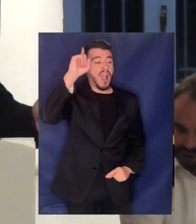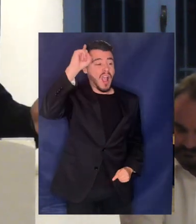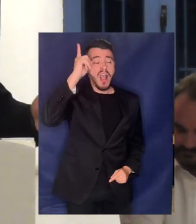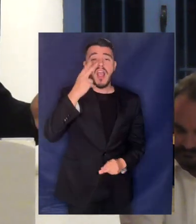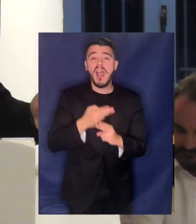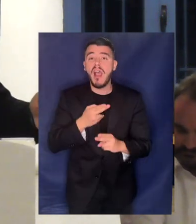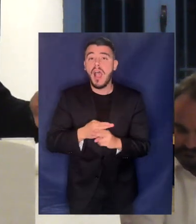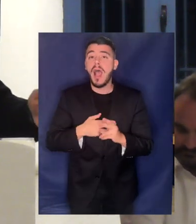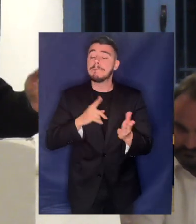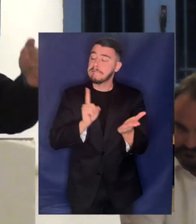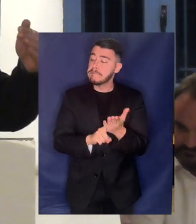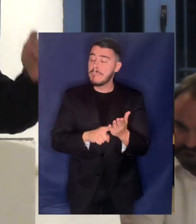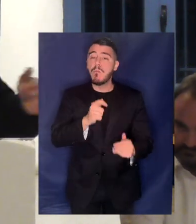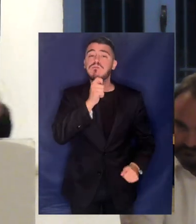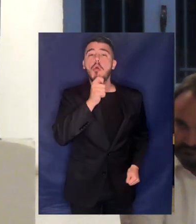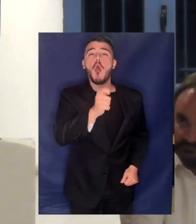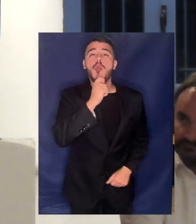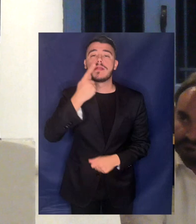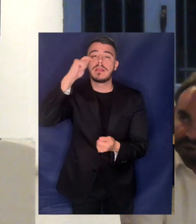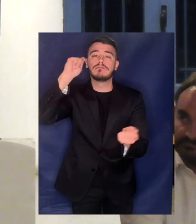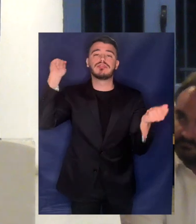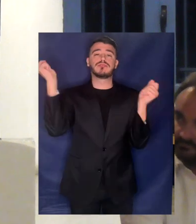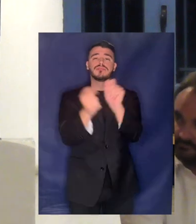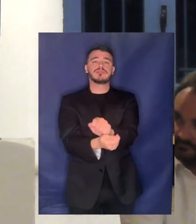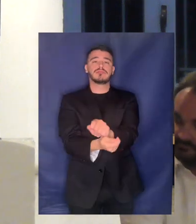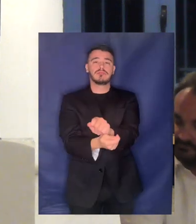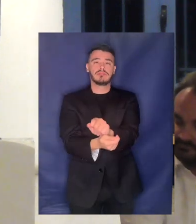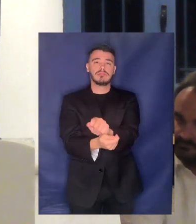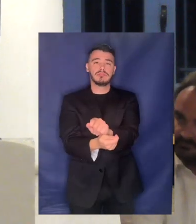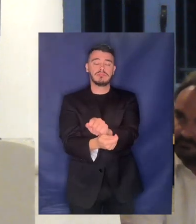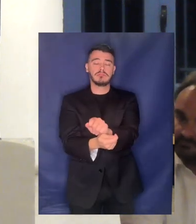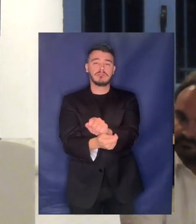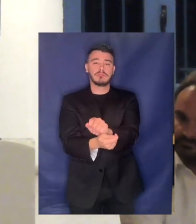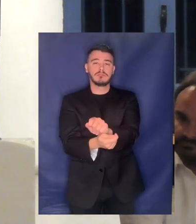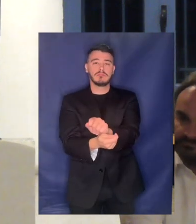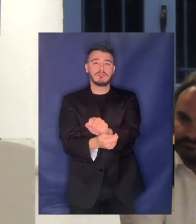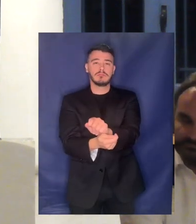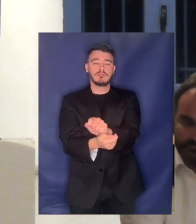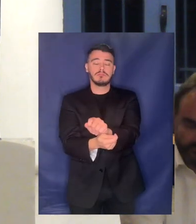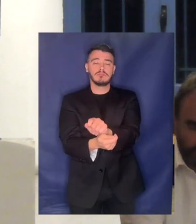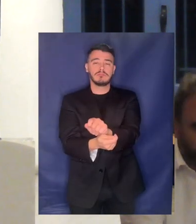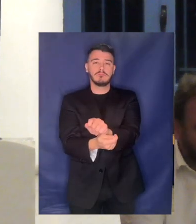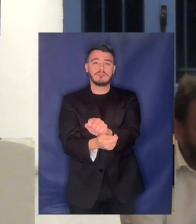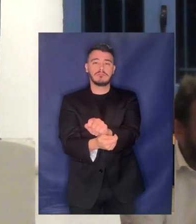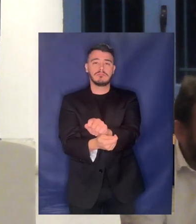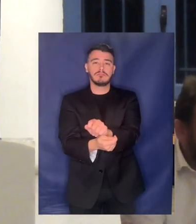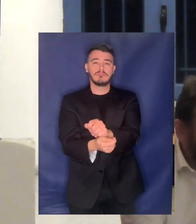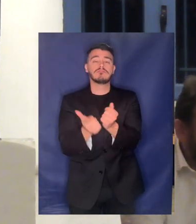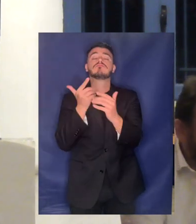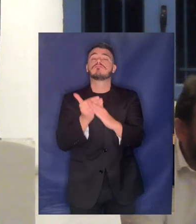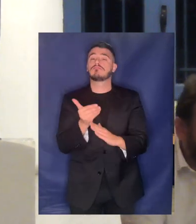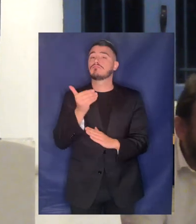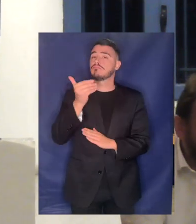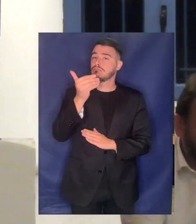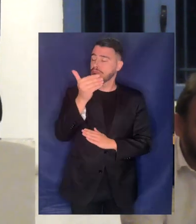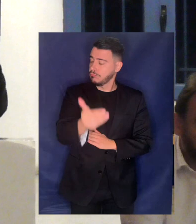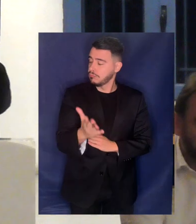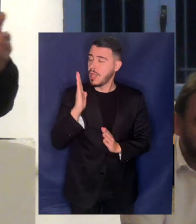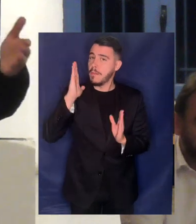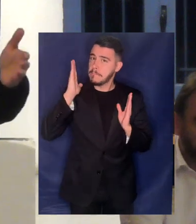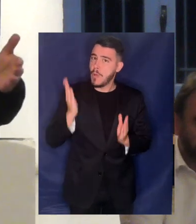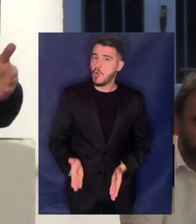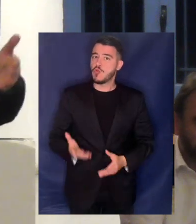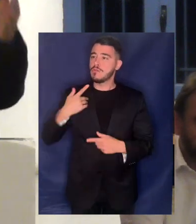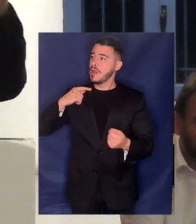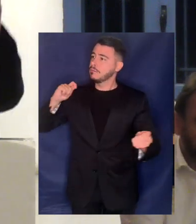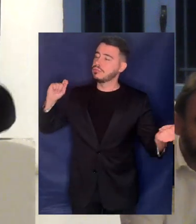την πολιτική αλλαγή δεν θα μπορέσεις να επιβάλλεις την ποθητή για την κοινωνία αλλαγή και